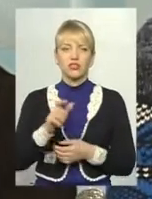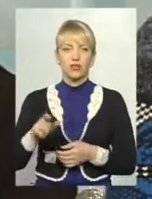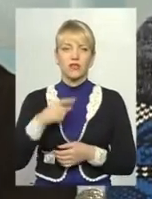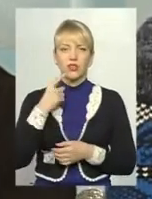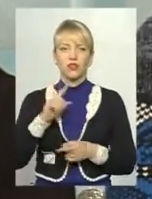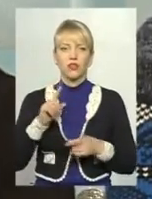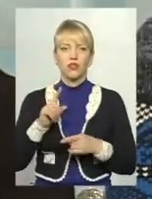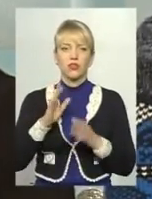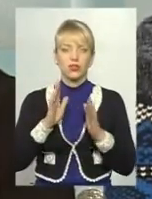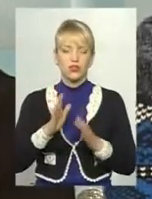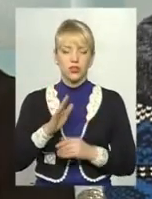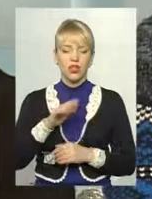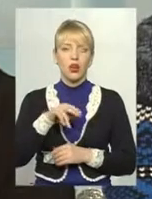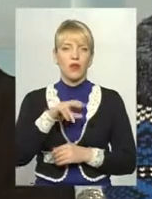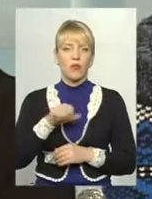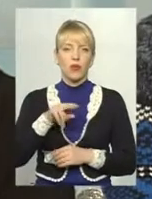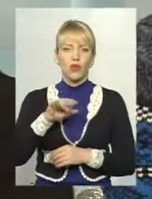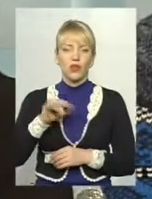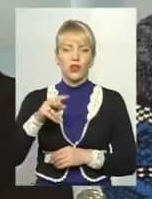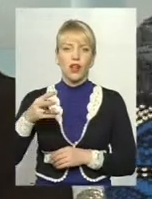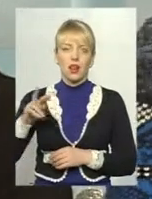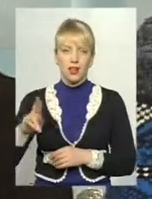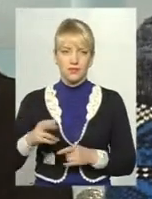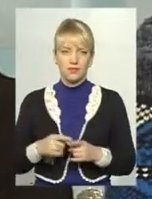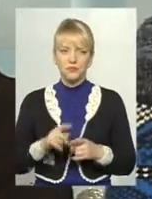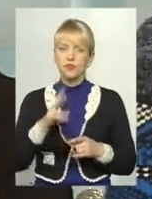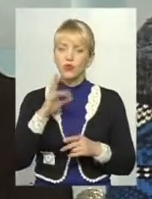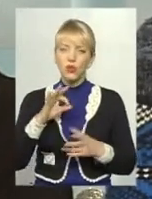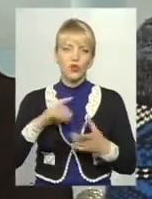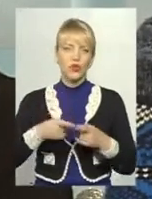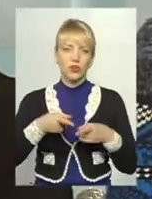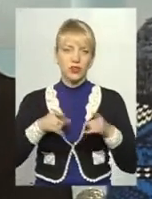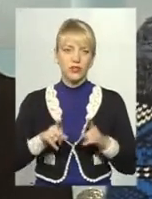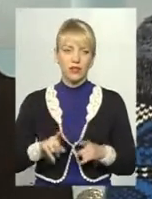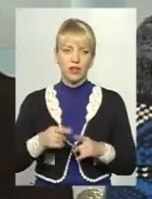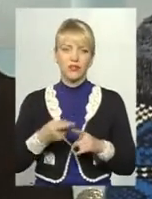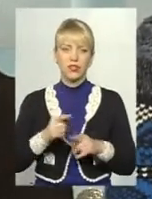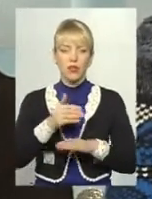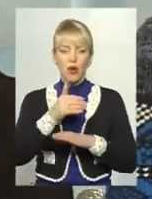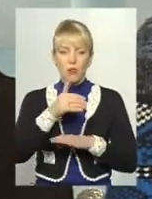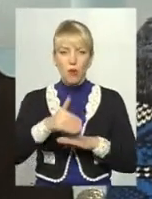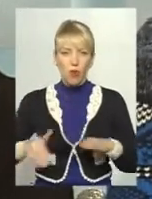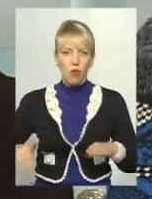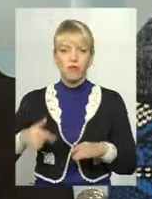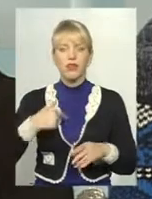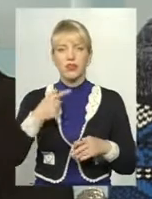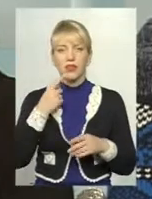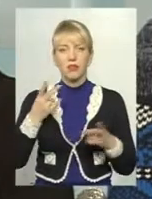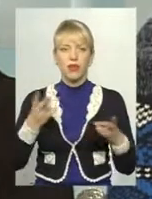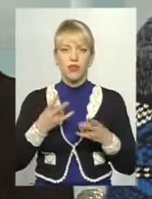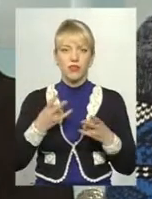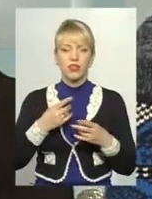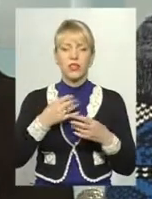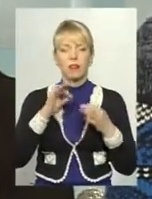кажуть, що Поділля, от підлясі Українку косять, так, якраз України, Поділля, але насправді, але лише половина. Тому, правильно казати, шановні жителі Хмельницької